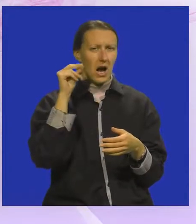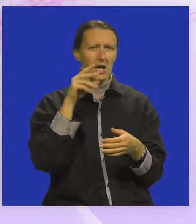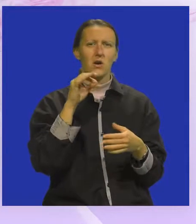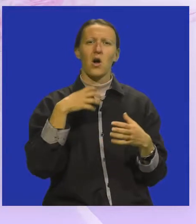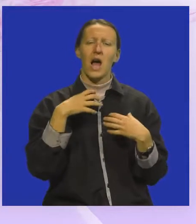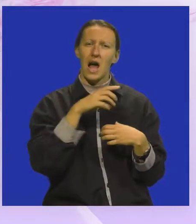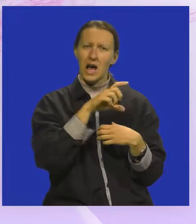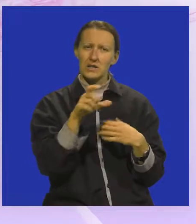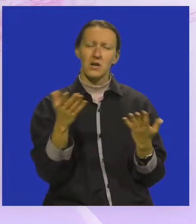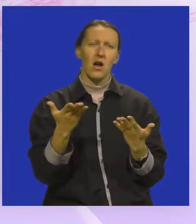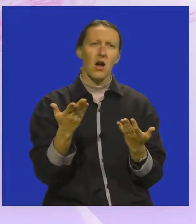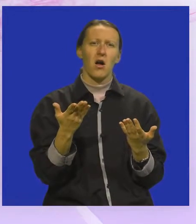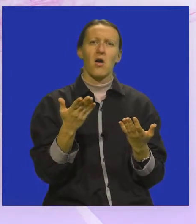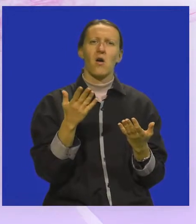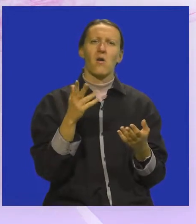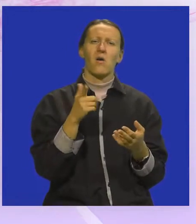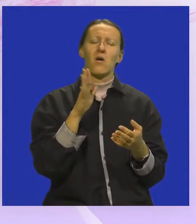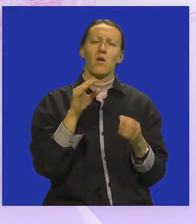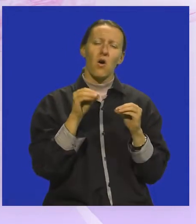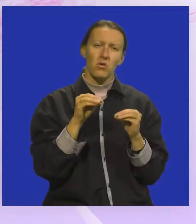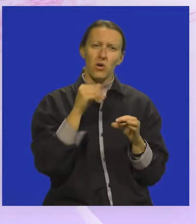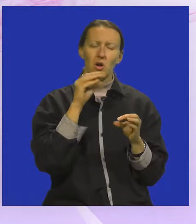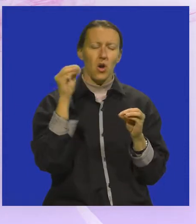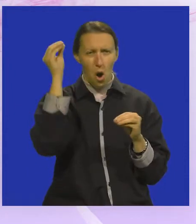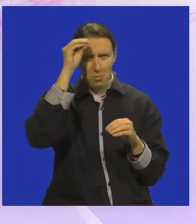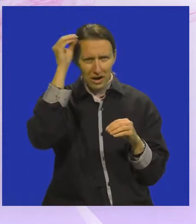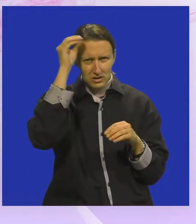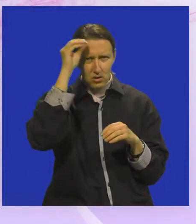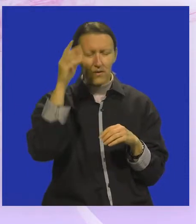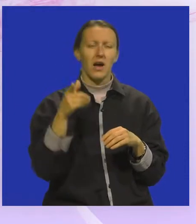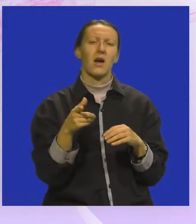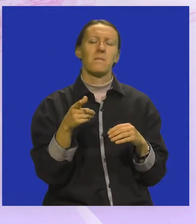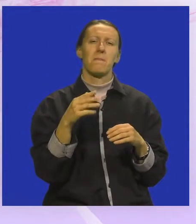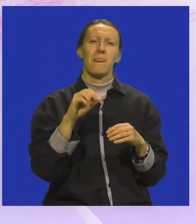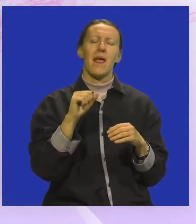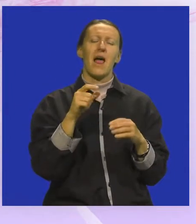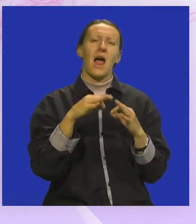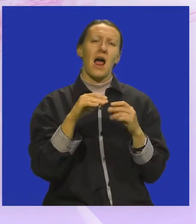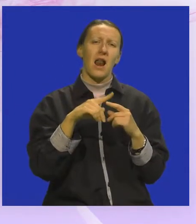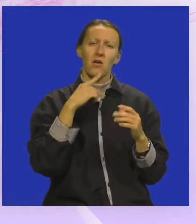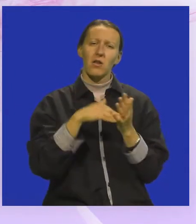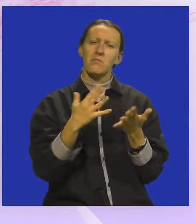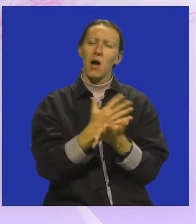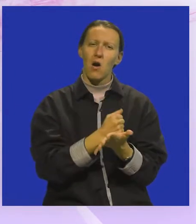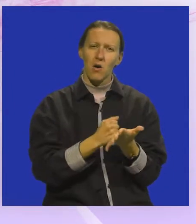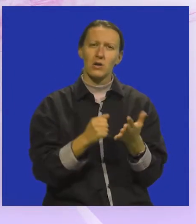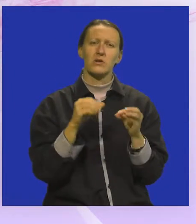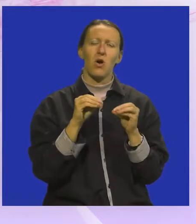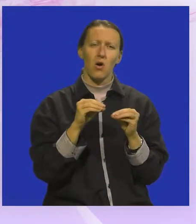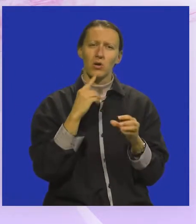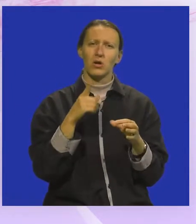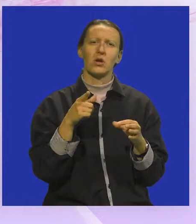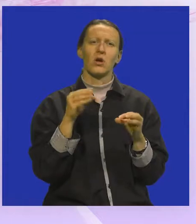o kazalištu kao načinu odgoja i obrazovanja, alatu kojeg valja koristiti u odgoju i